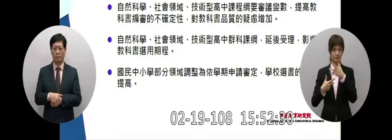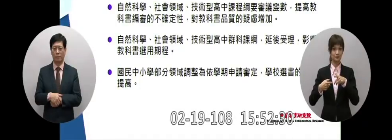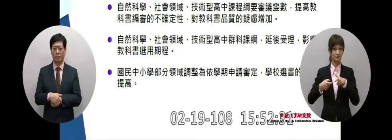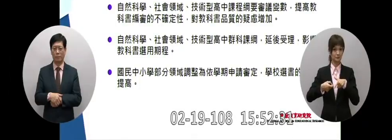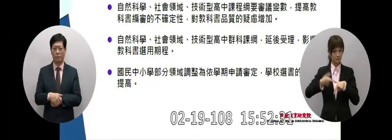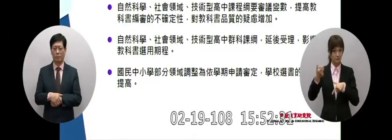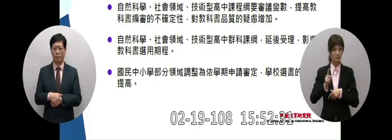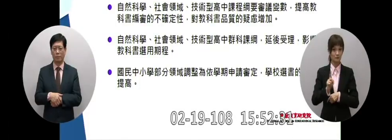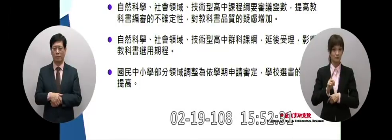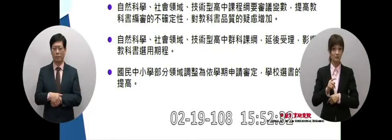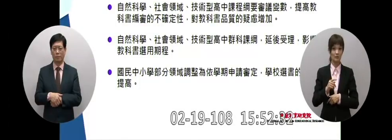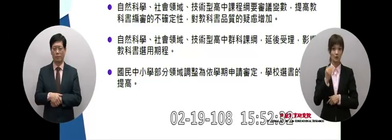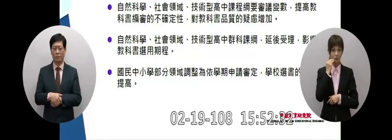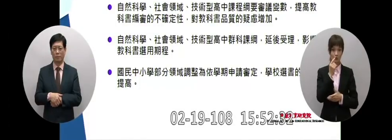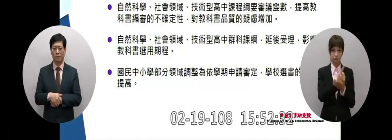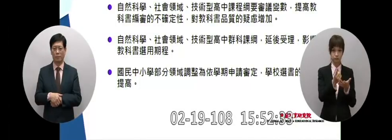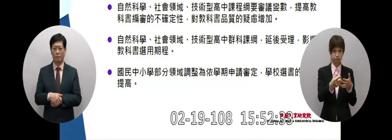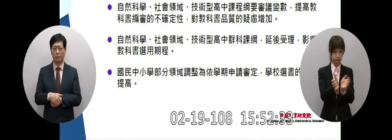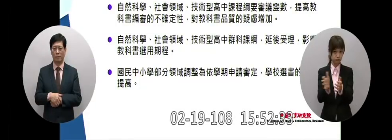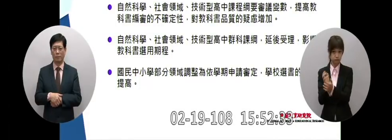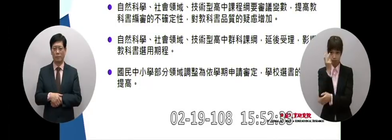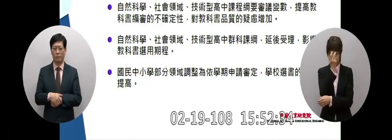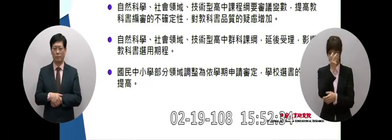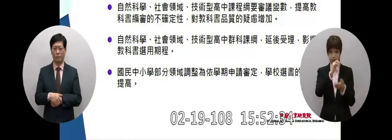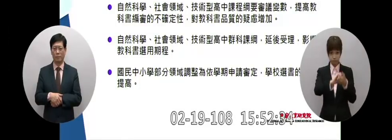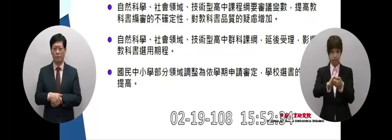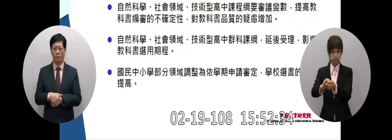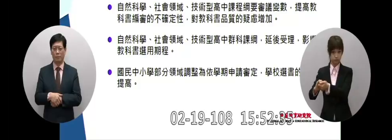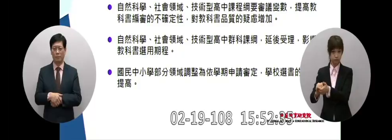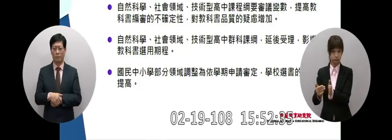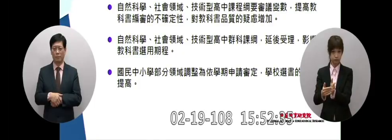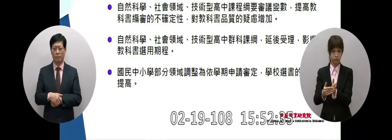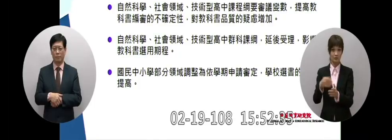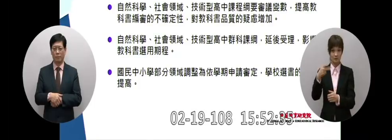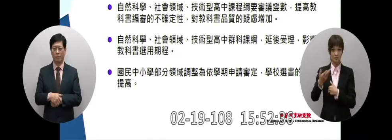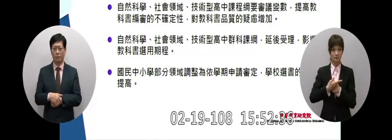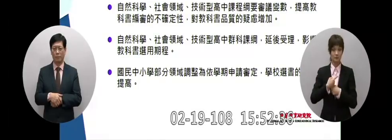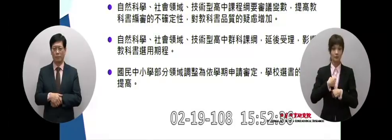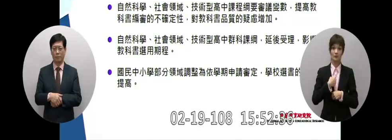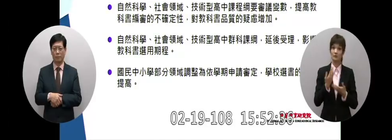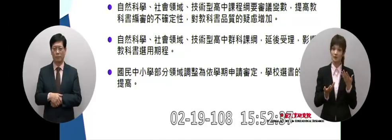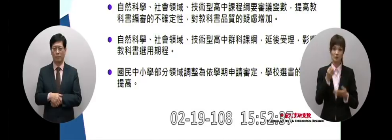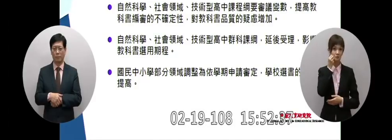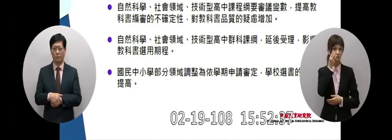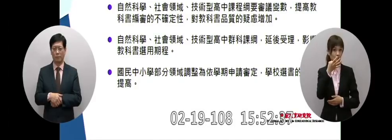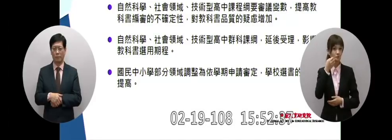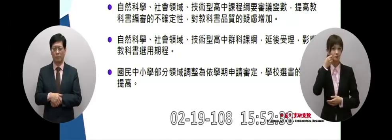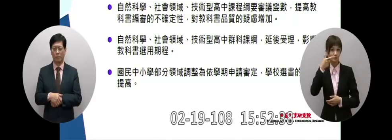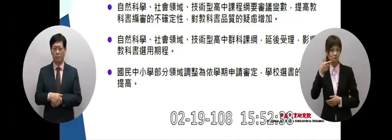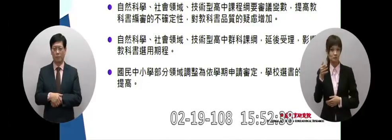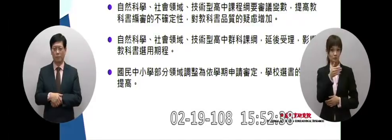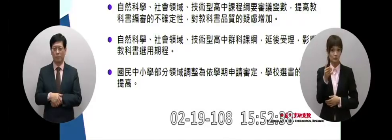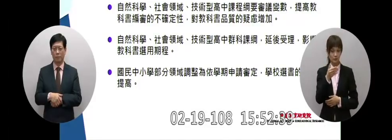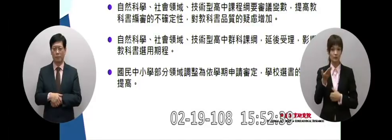就算剛剛審議定了之後也應該要給四到六個月調整修正教